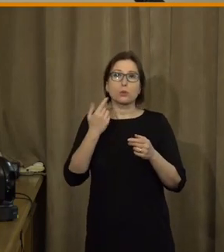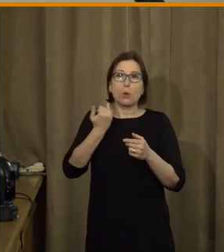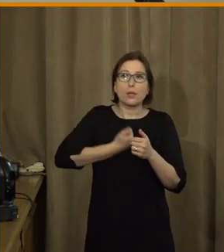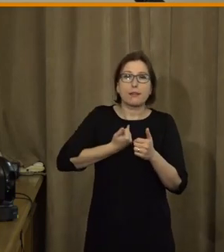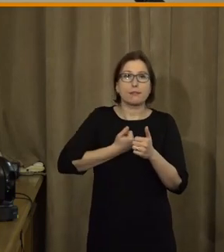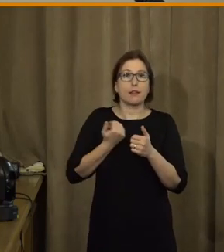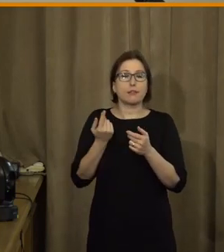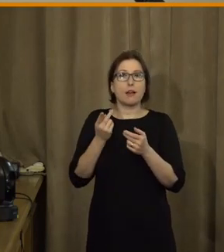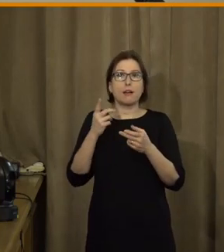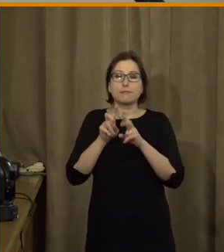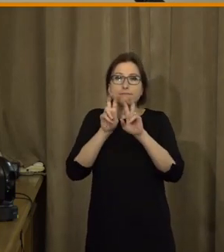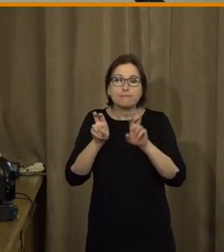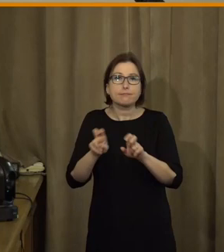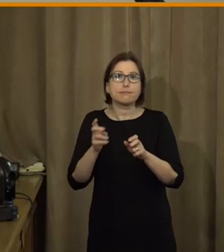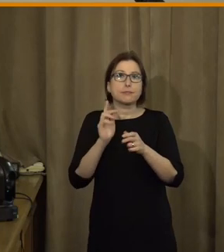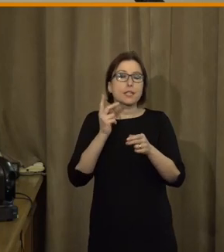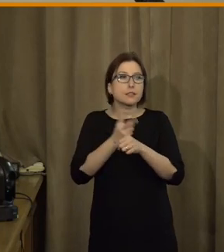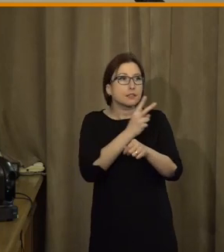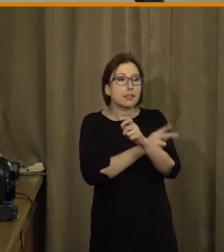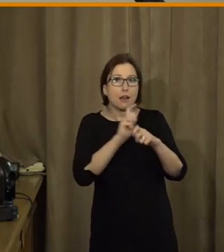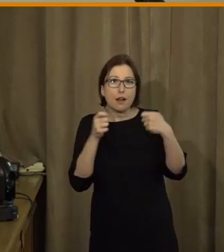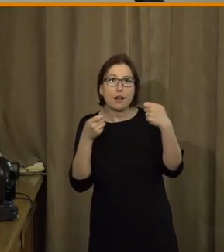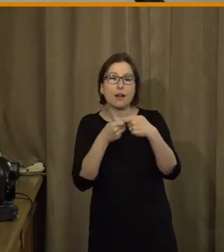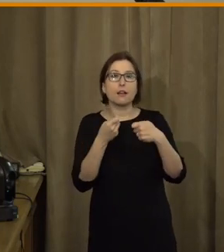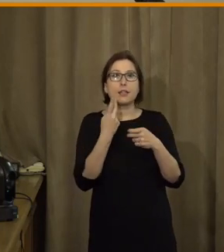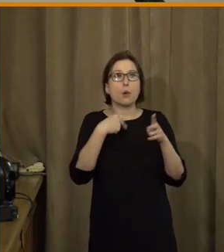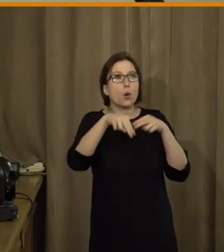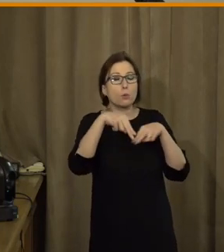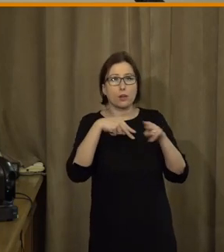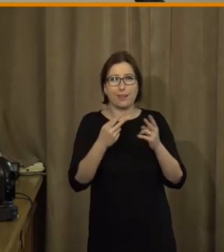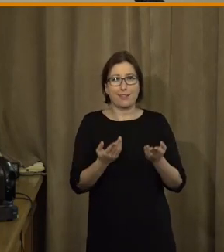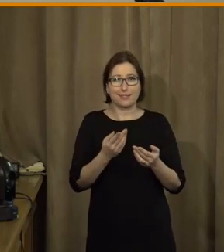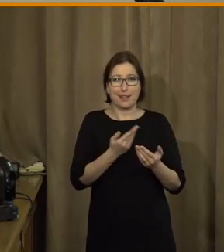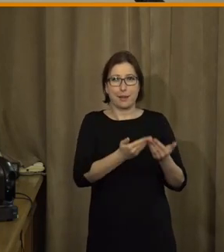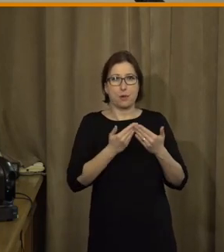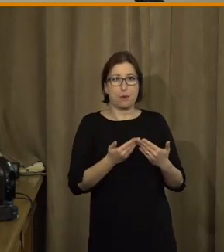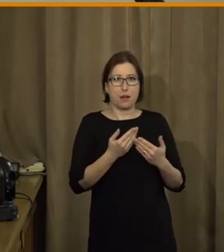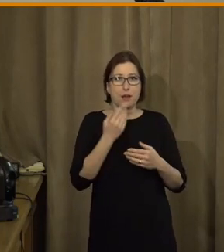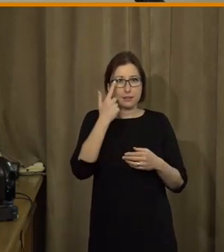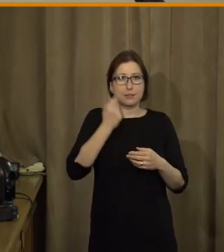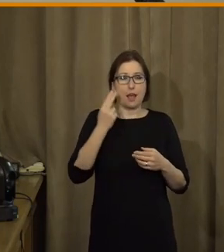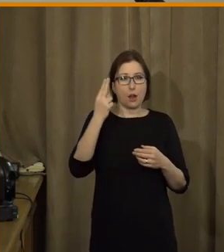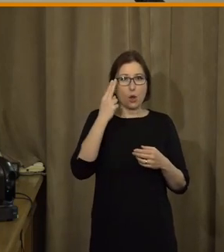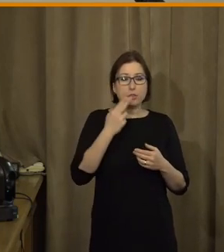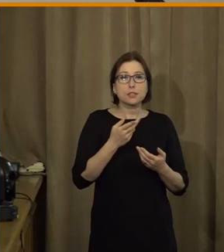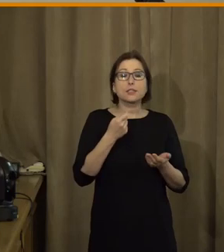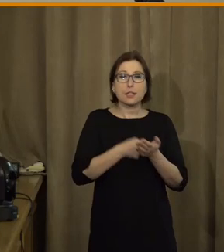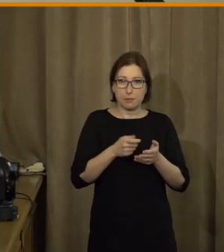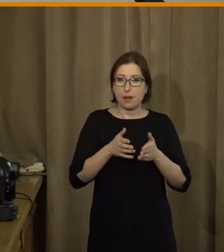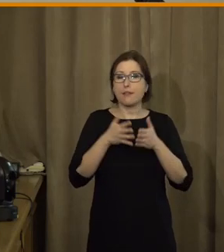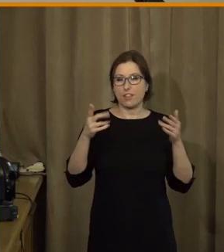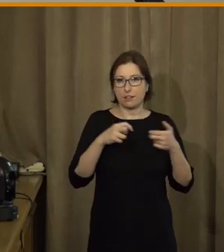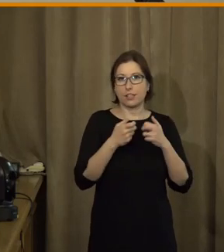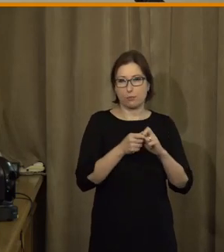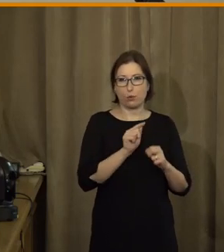identitou a komunikovat se státem nějakým digitálním způsobem. Takže samozřejmě toto je velký problém